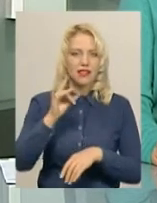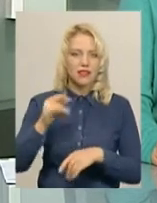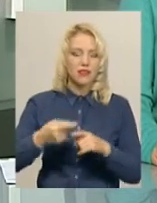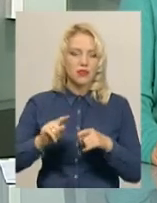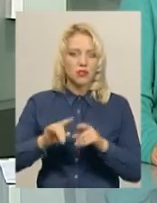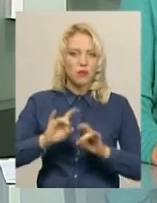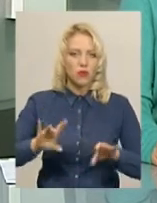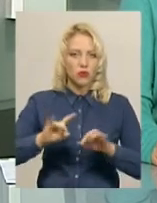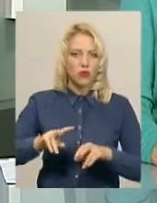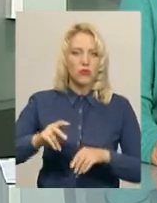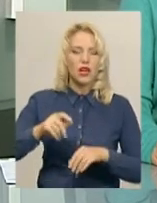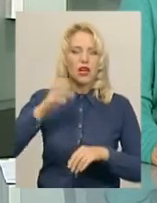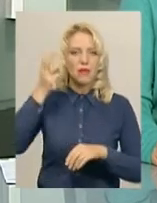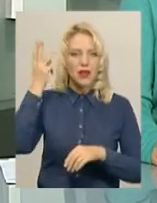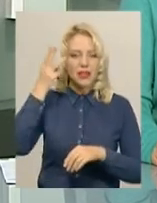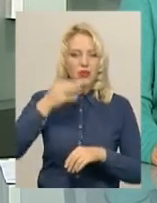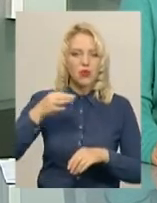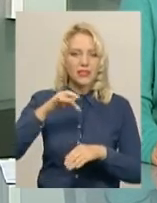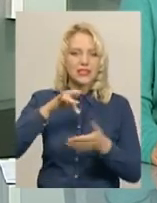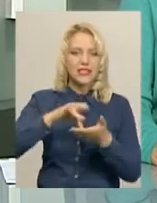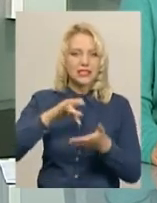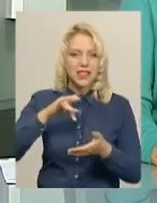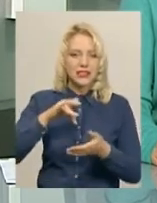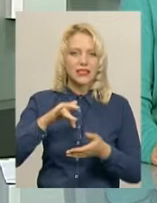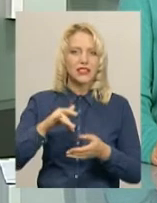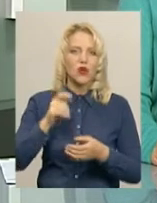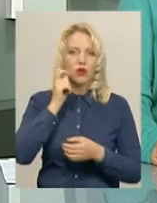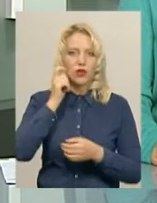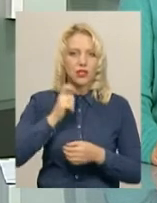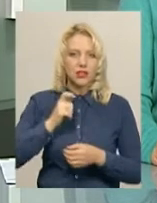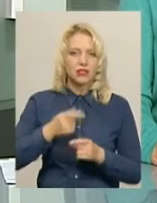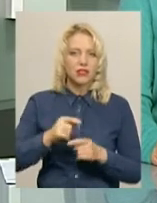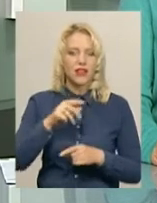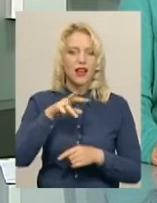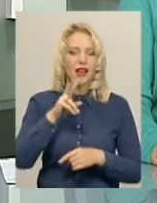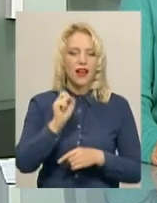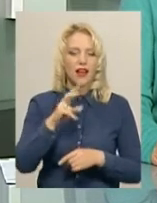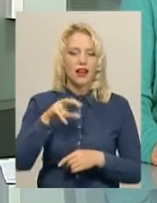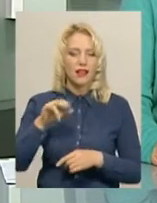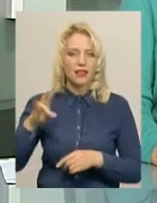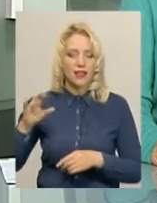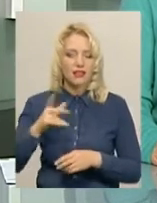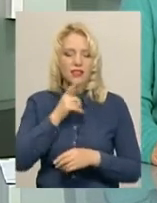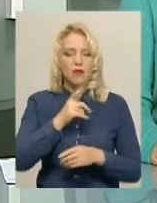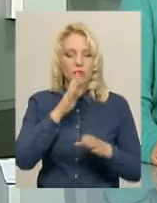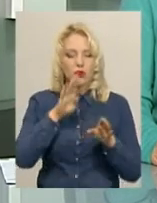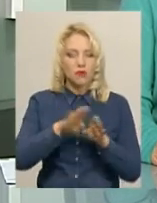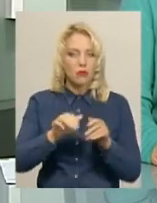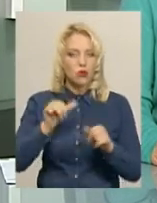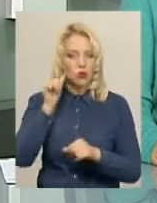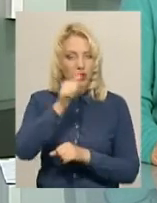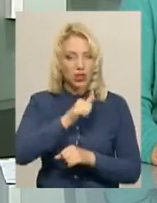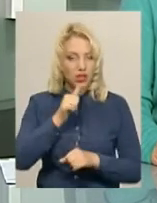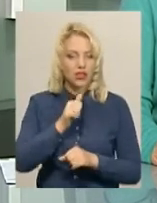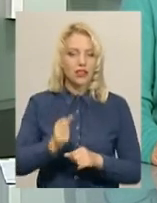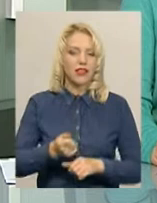установи Хмельницький обласний лабораторний центр МОЗ України Лариса Калінер. За її словами, у порівнянні з минулим роком кількість хворих на кір